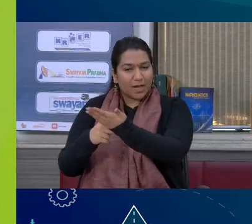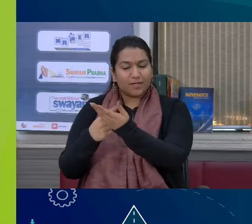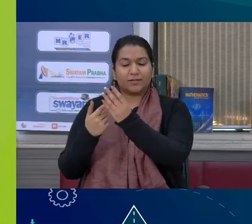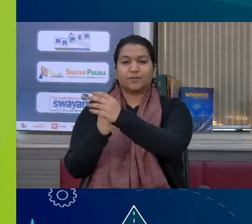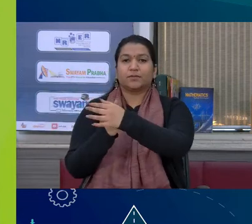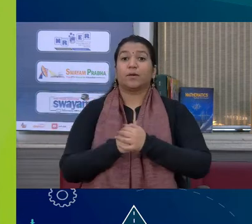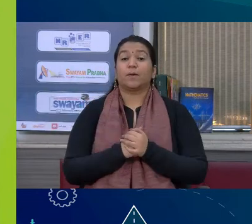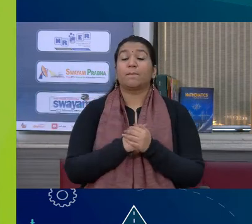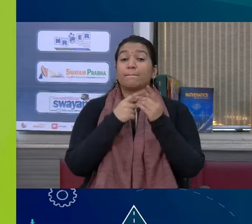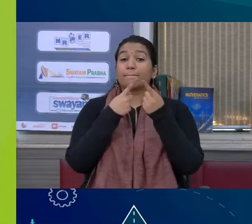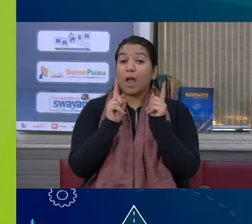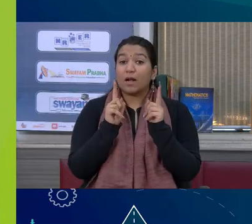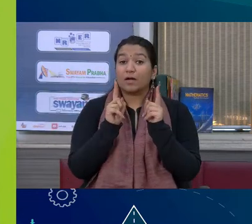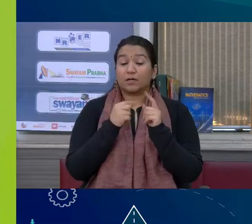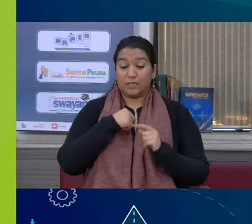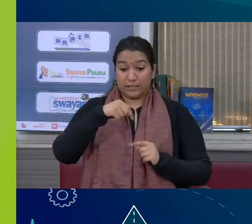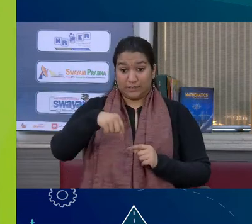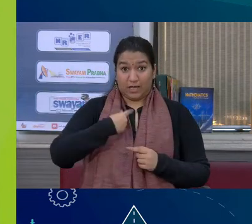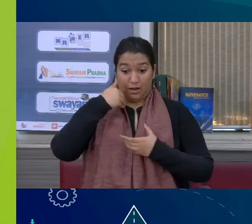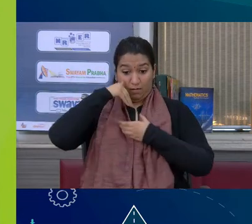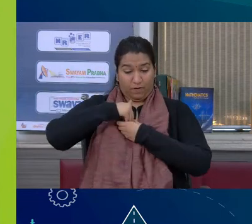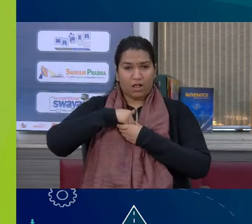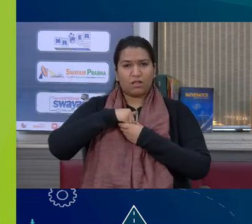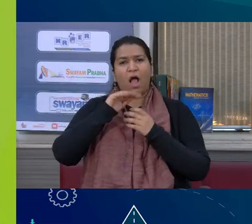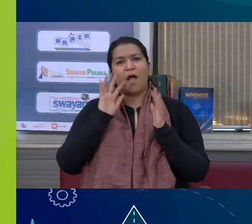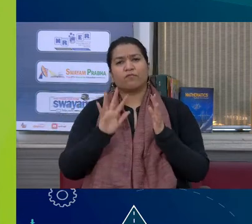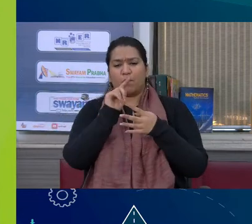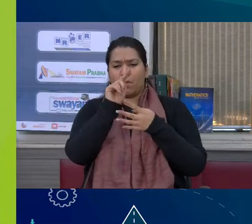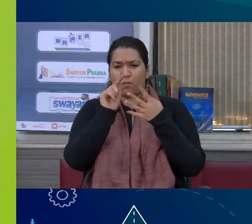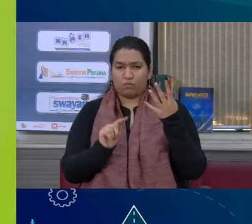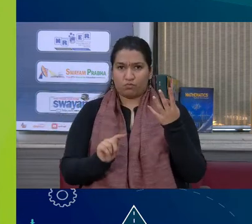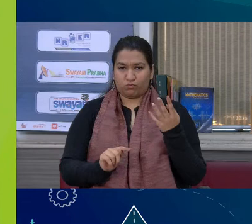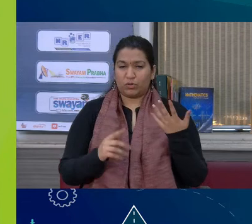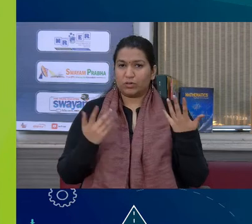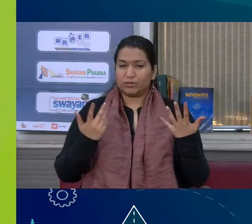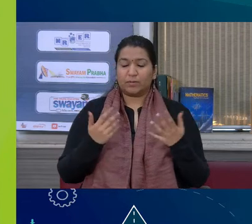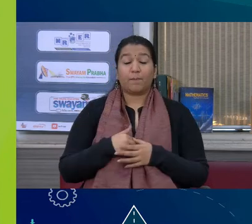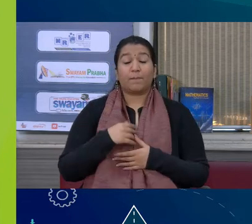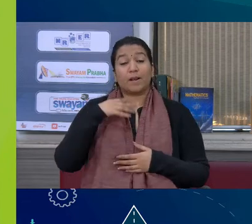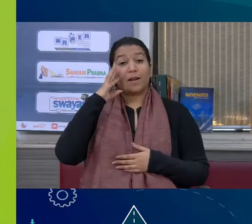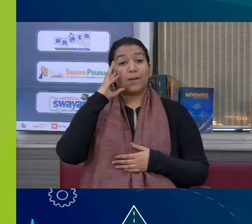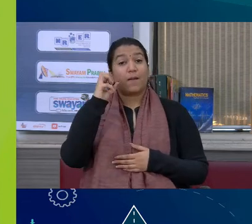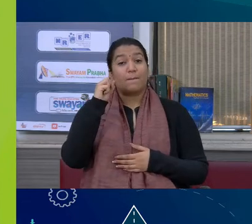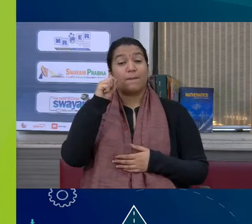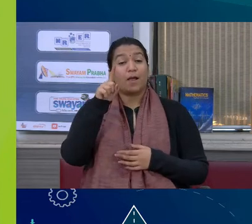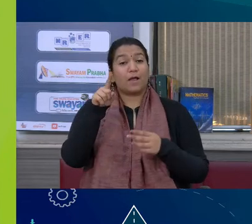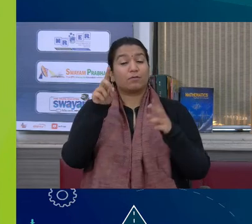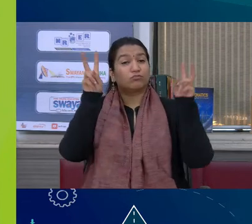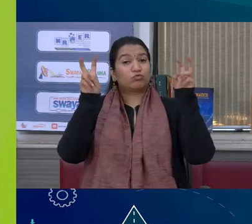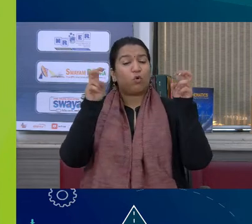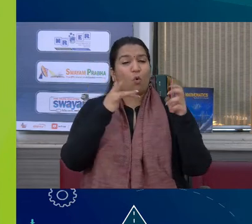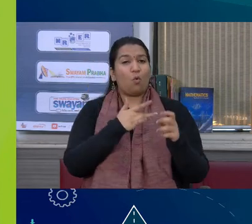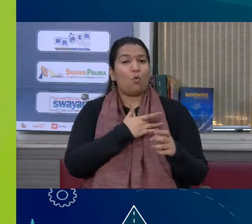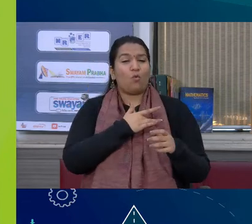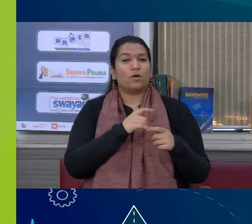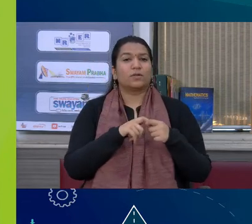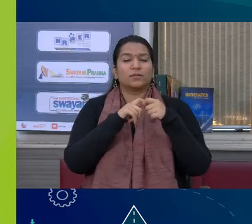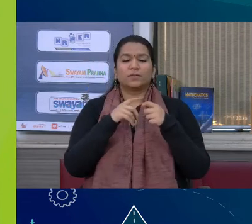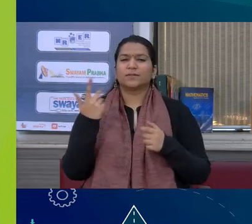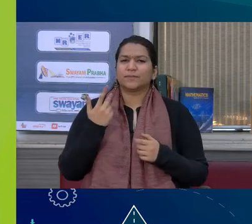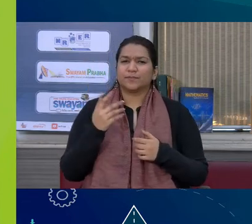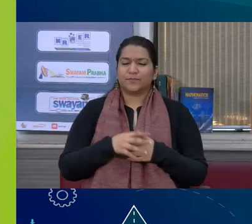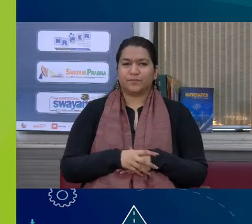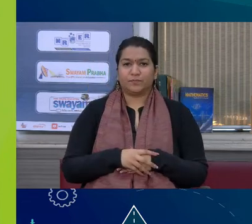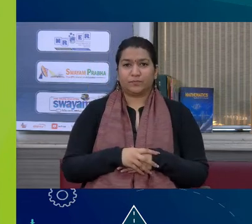हैं लेकिन हमारे अंतर ये सभी चीज़े हैं मुझे एक बड़ा अच्छा शेरिया दाता है शायद लिजा फाजली साब का ही शेर है